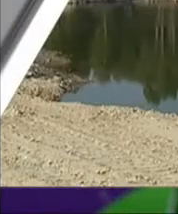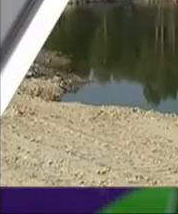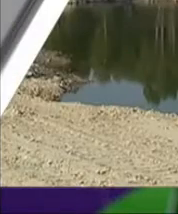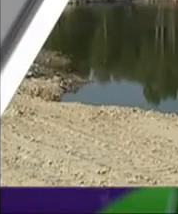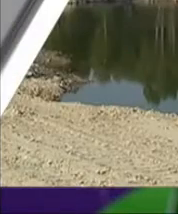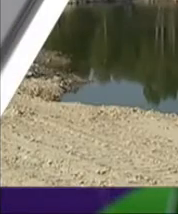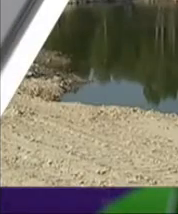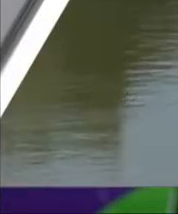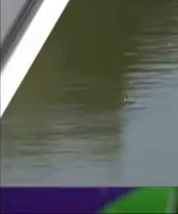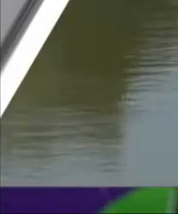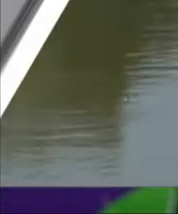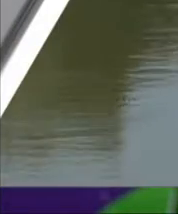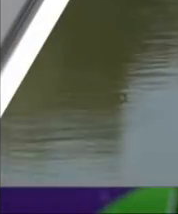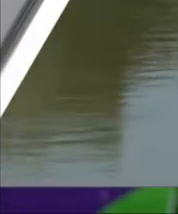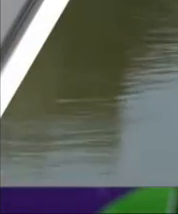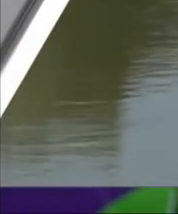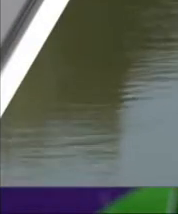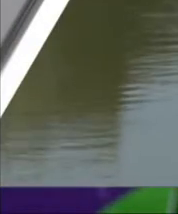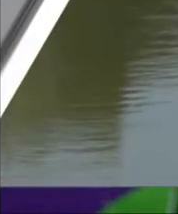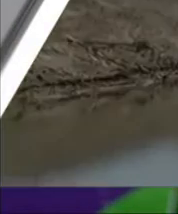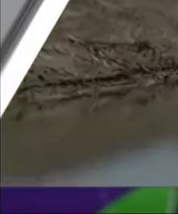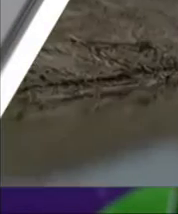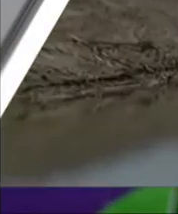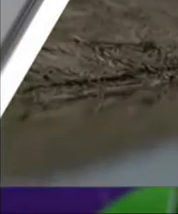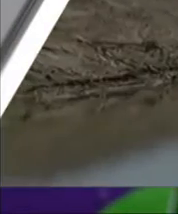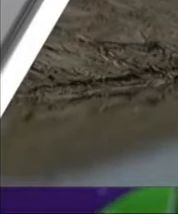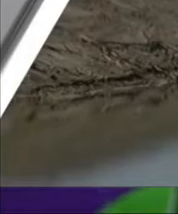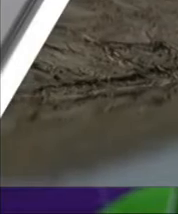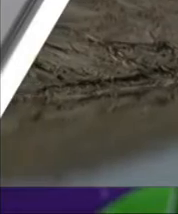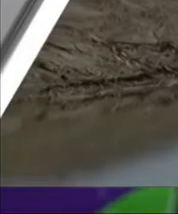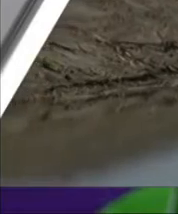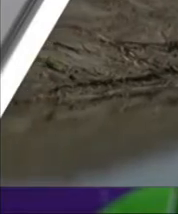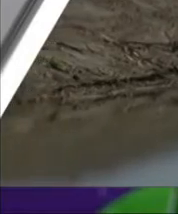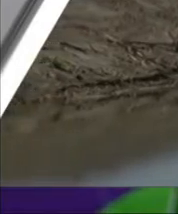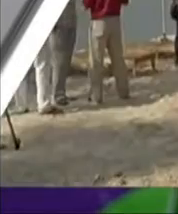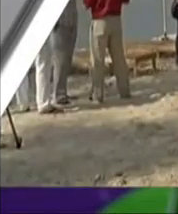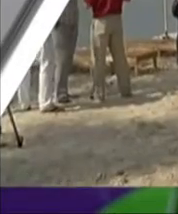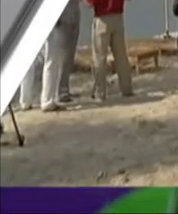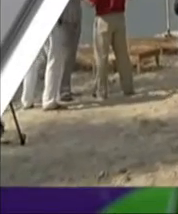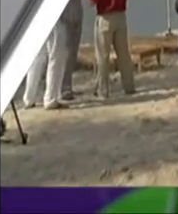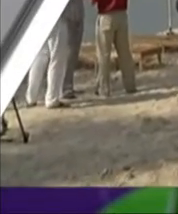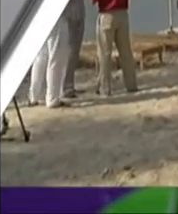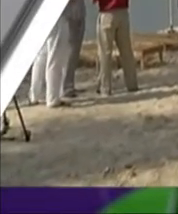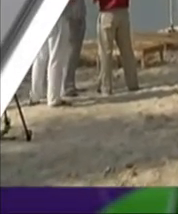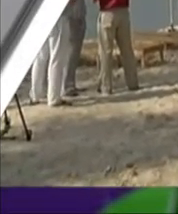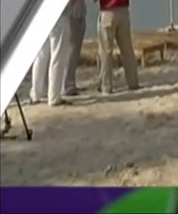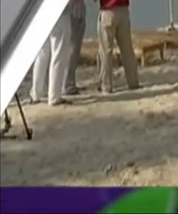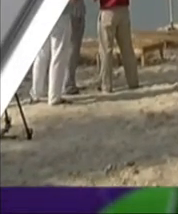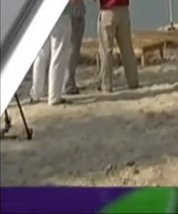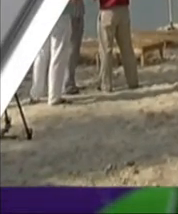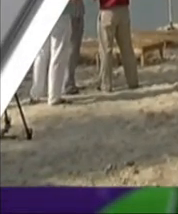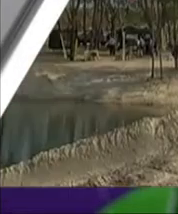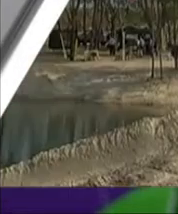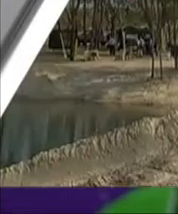Врятувати малий небріж. Кияни та екоактивісти взялися самотужки розчищати озеро у Дарницькому районі. Що підняли з дна,